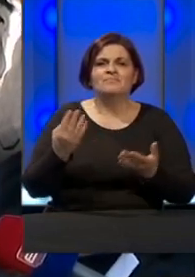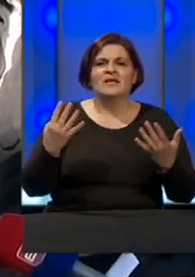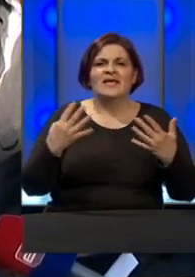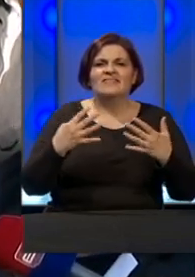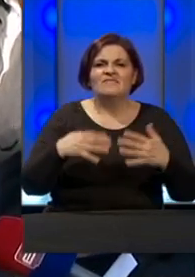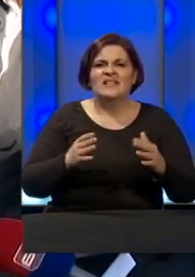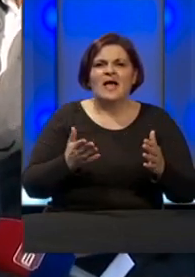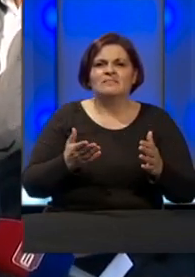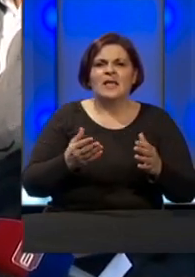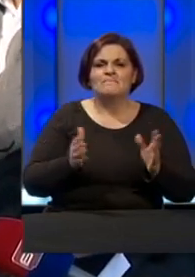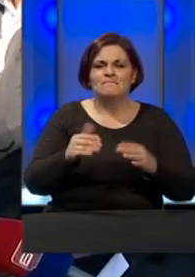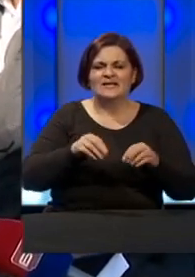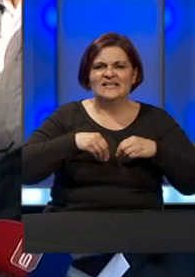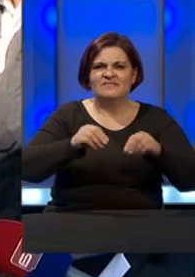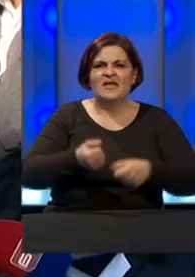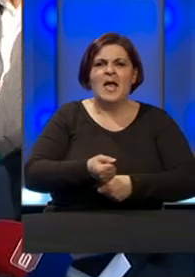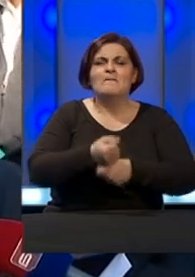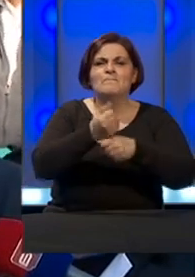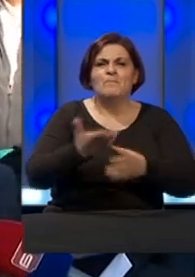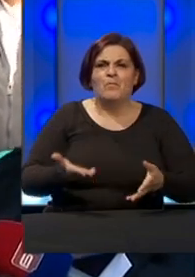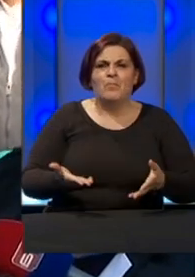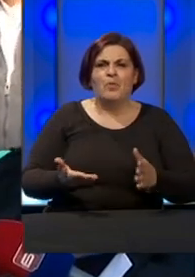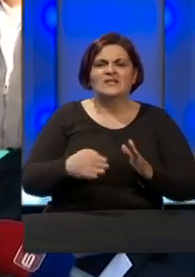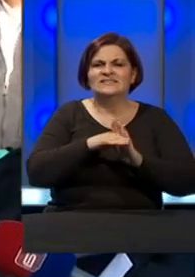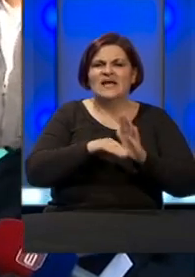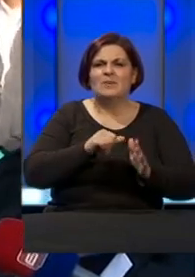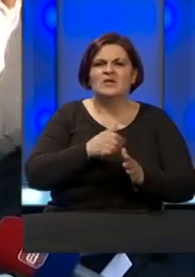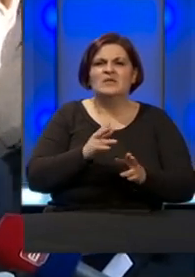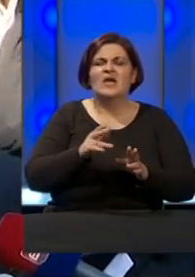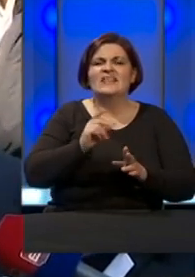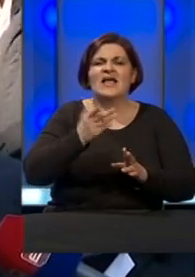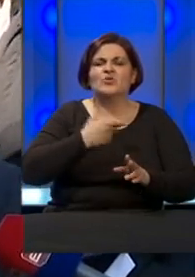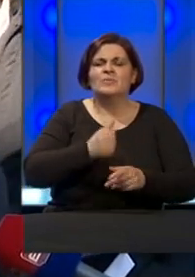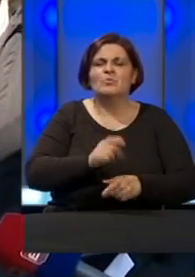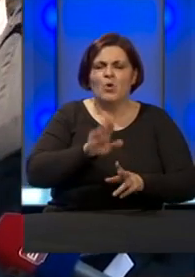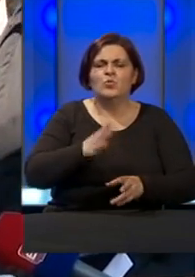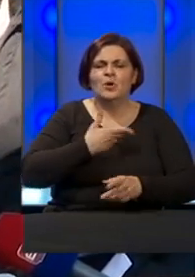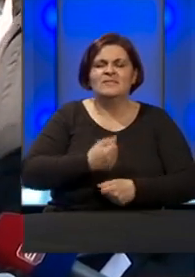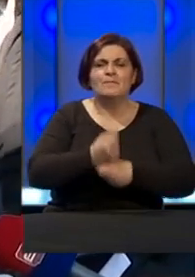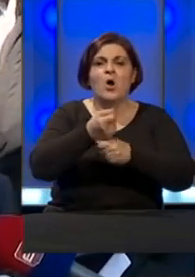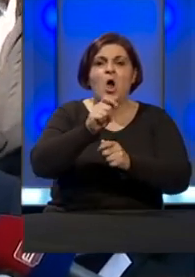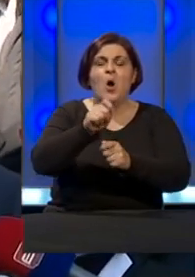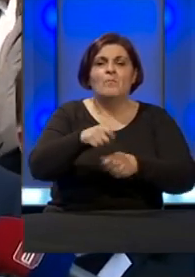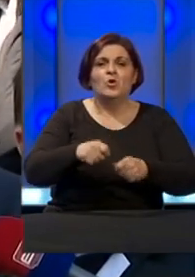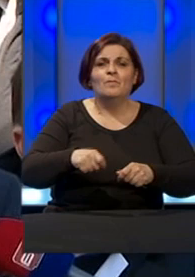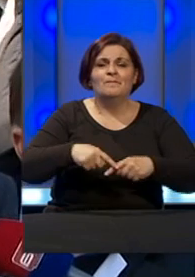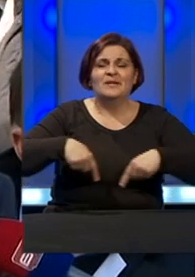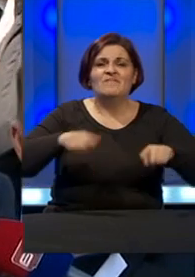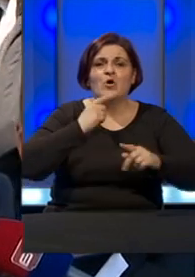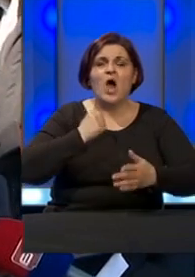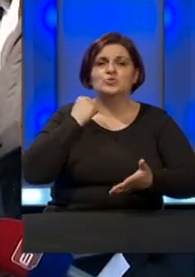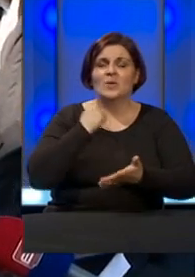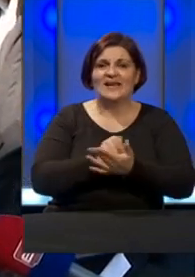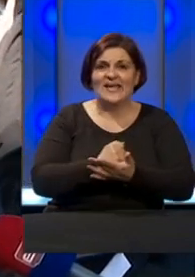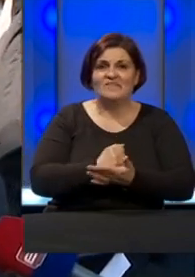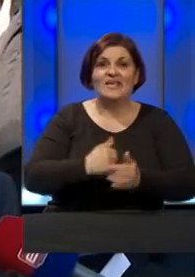svijetvu, podrška, recimo u zakonu je predvidjeno da sam mogu da dobije podršku onih poljoprivredna gazdinstva koja je registrovana.